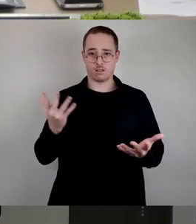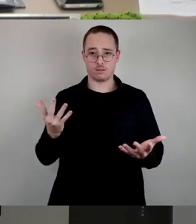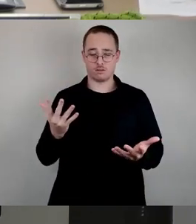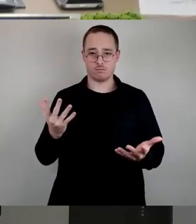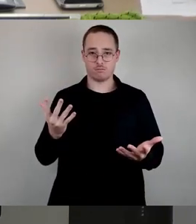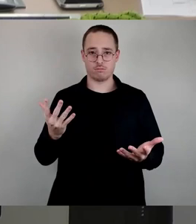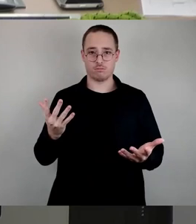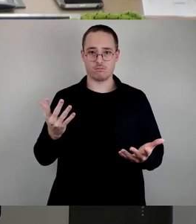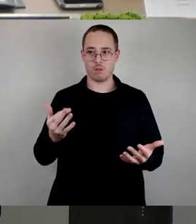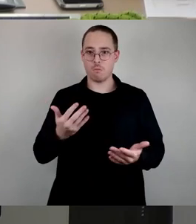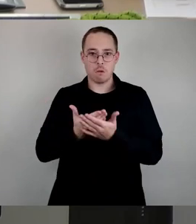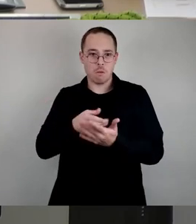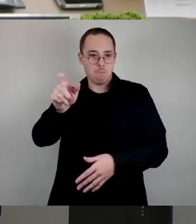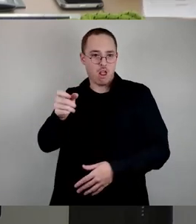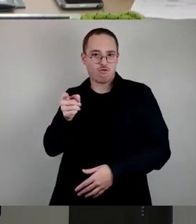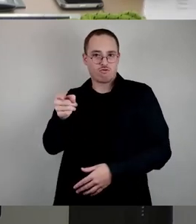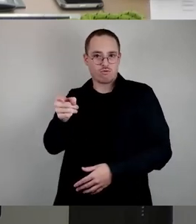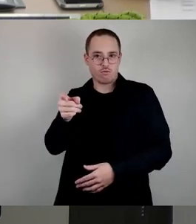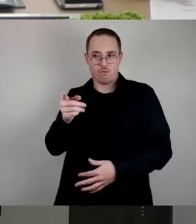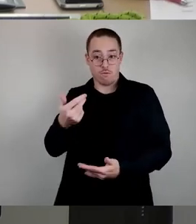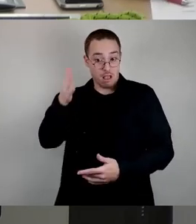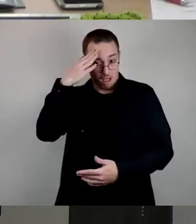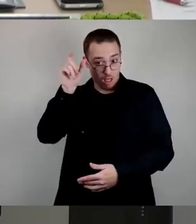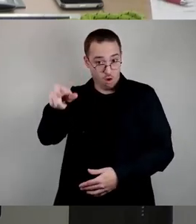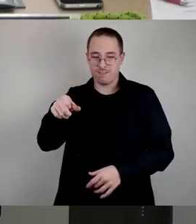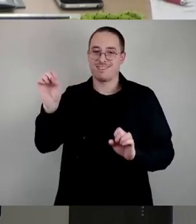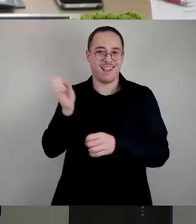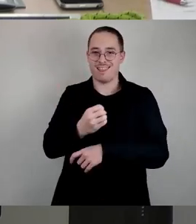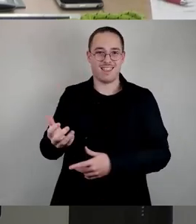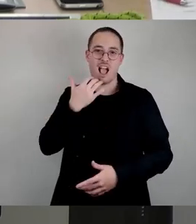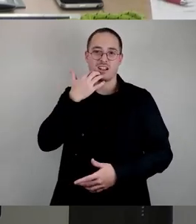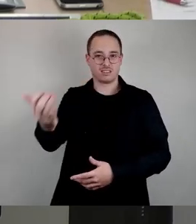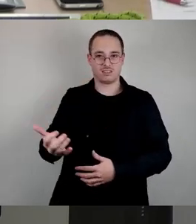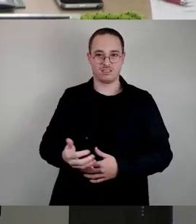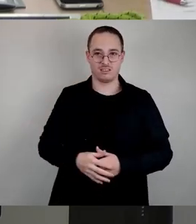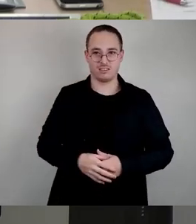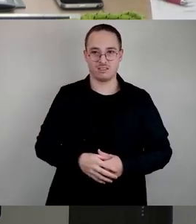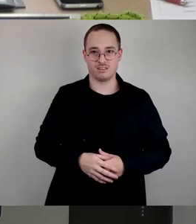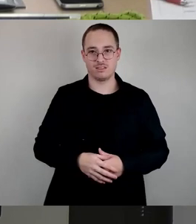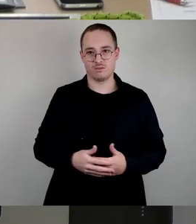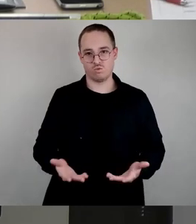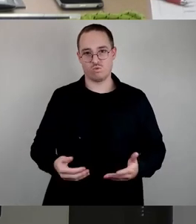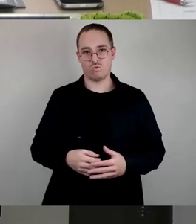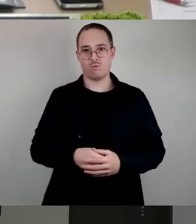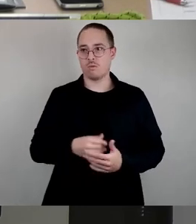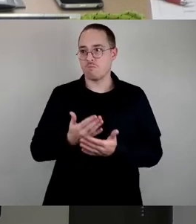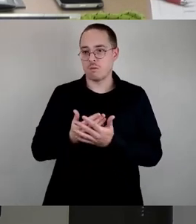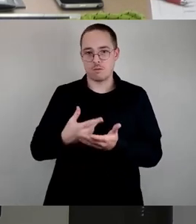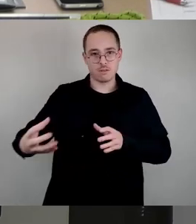nicht essen kann, den man kennt und mit dem man gemeinsam durch schwierige Zeiten